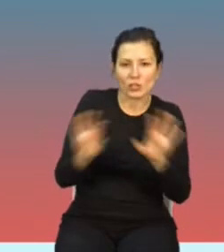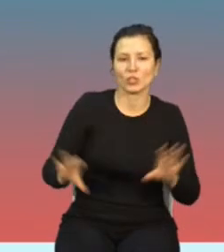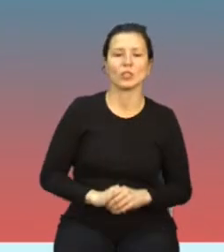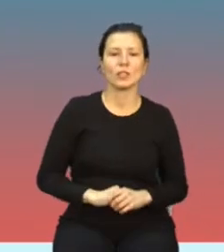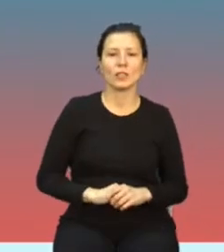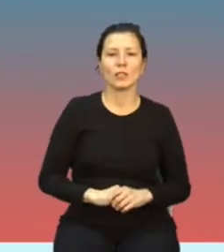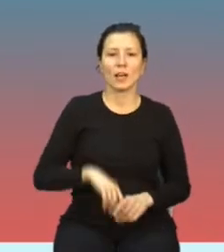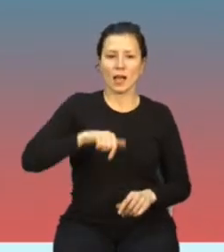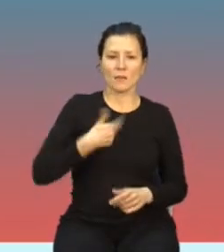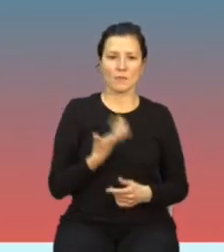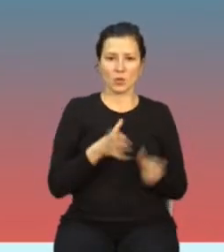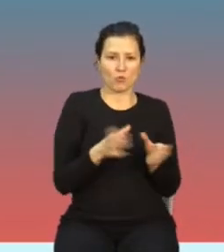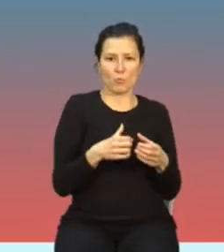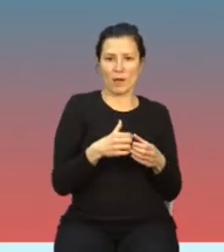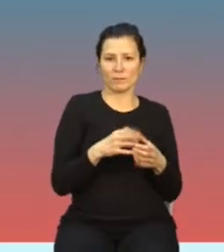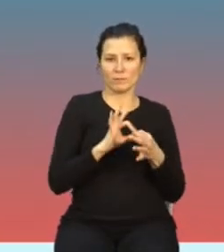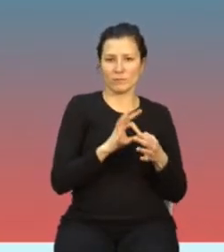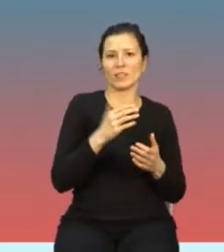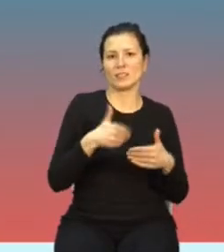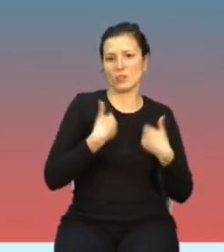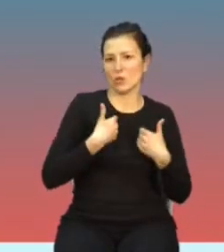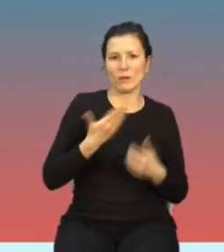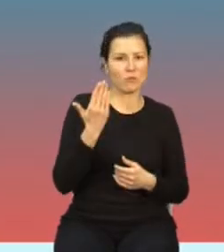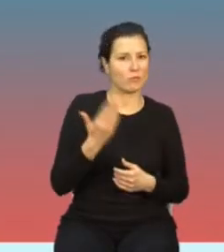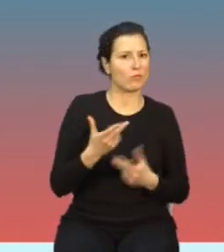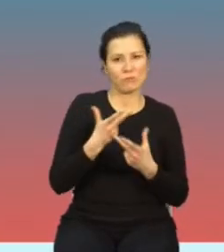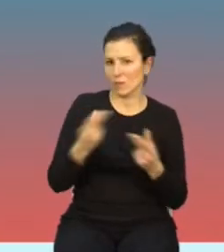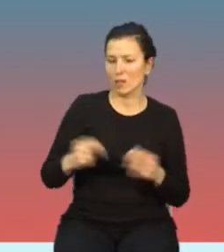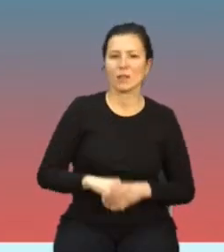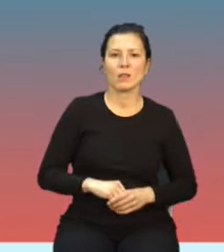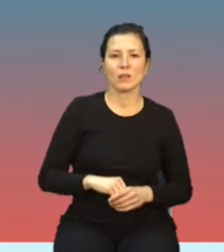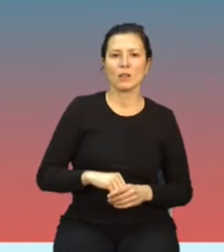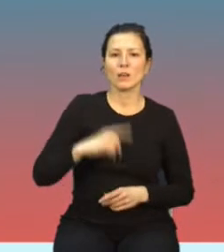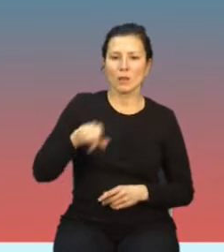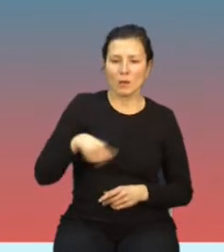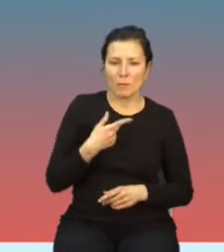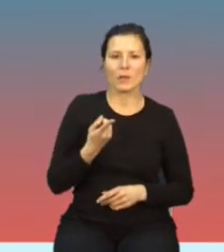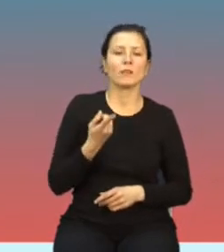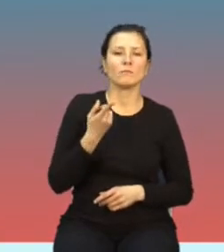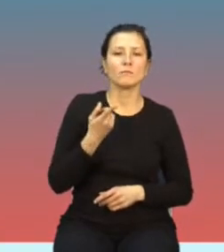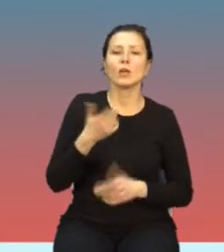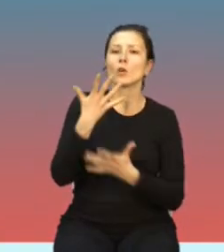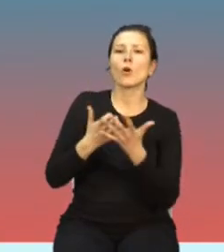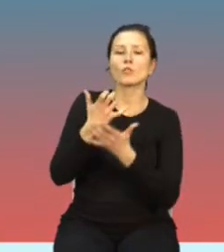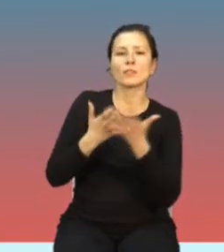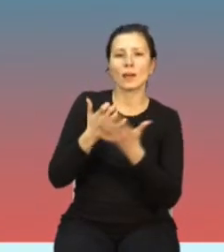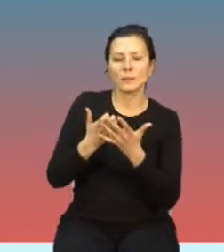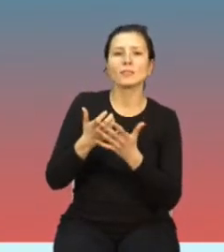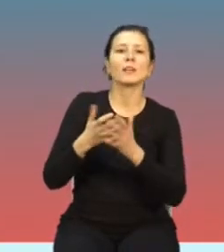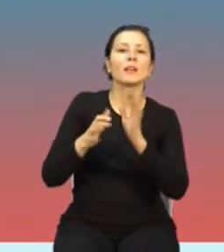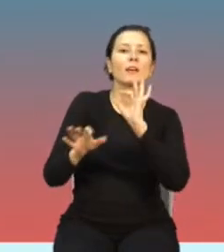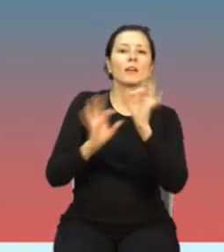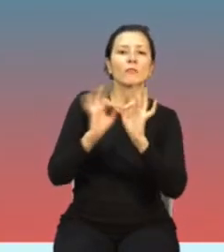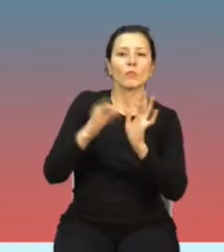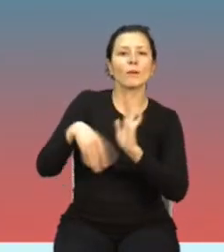organem zdrowia publicznego i my polegamy na informacji o poradach uznanych organów zdrowia publicznego w Wielkiej